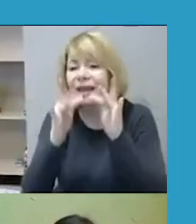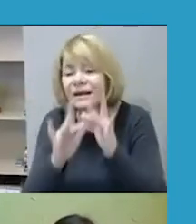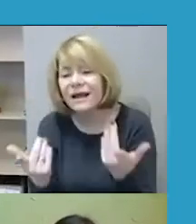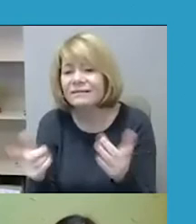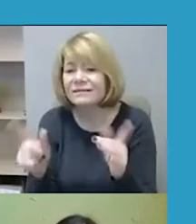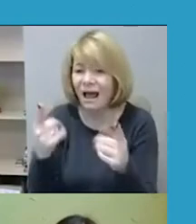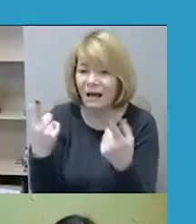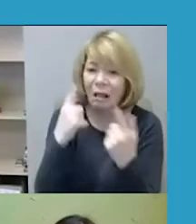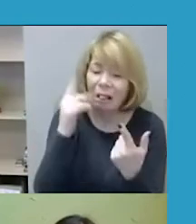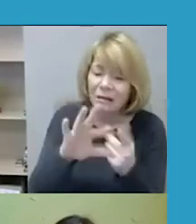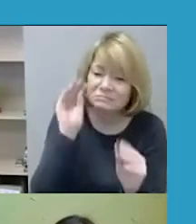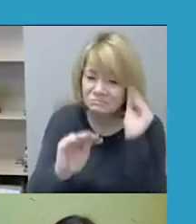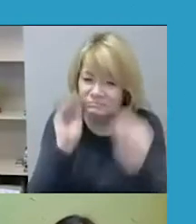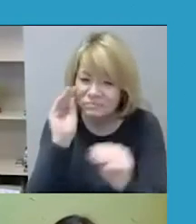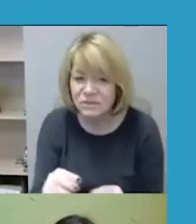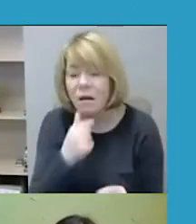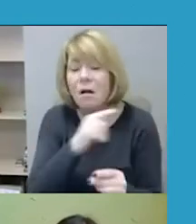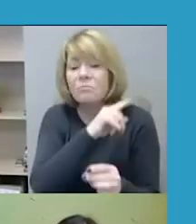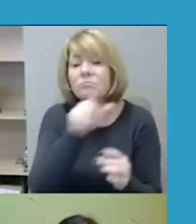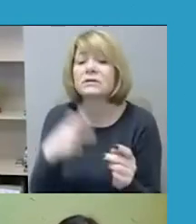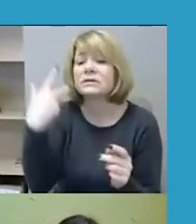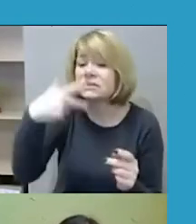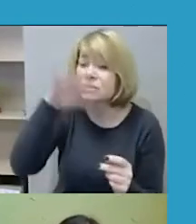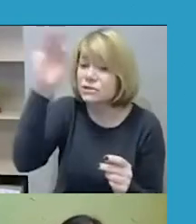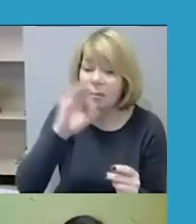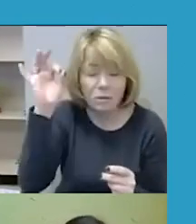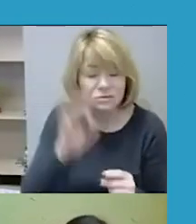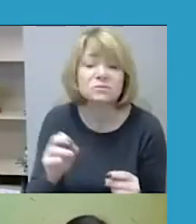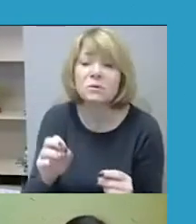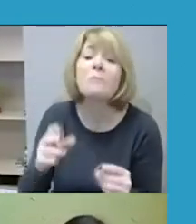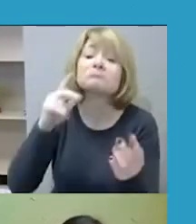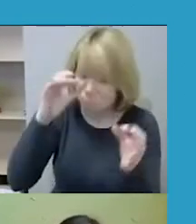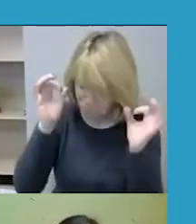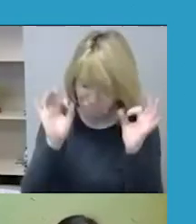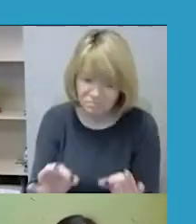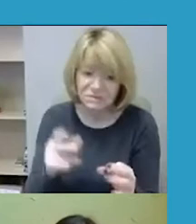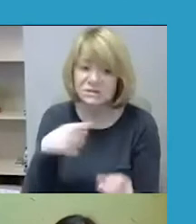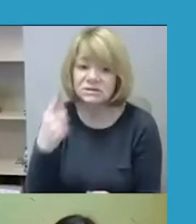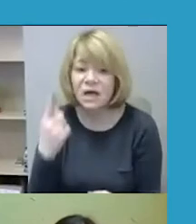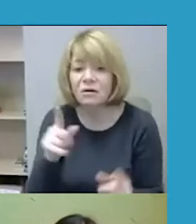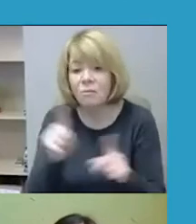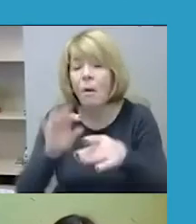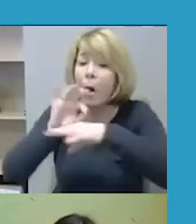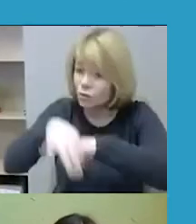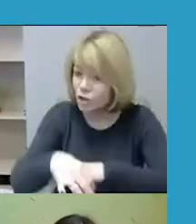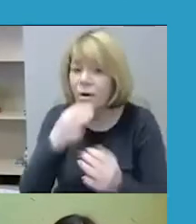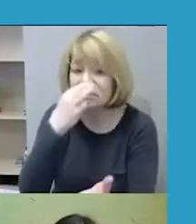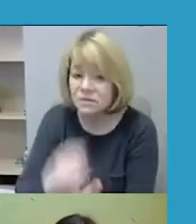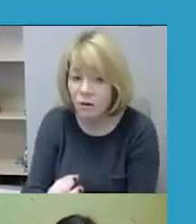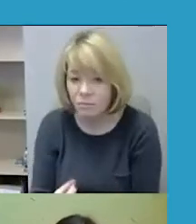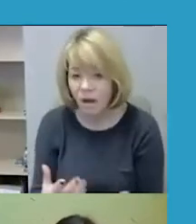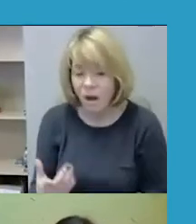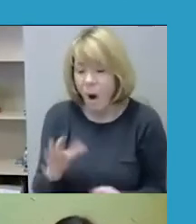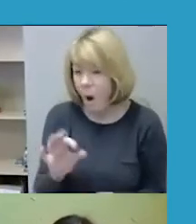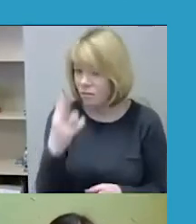procentų pritartų baudžiamai atsakomybei ir penktadėlis mano, jog apskritai už nepykantos